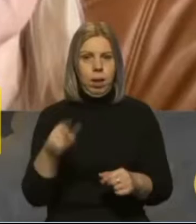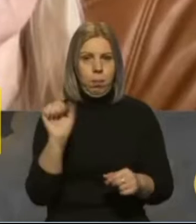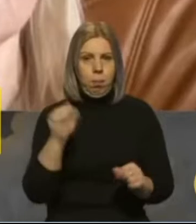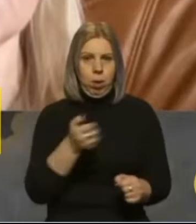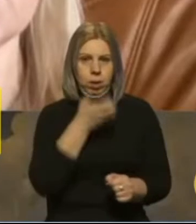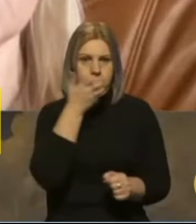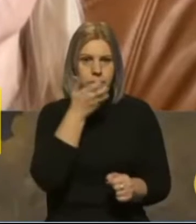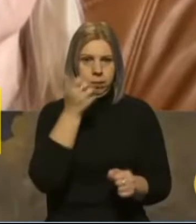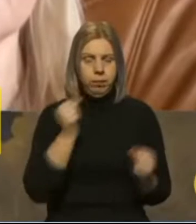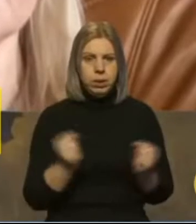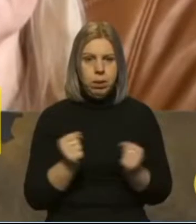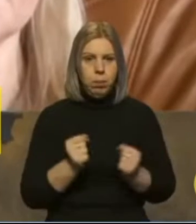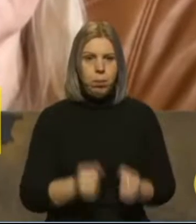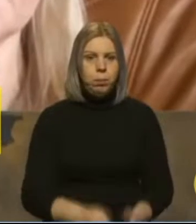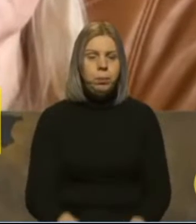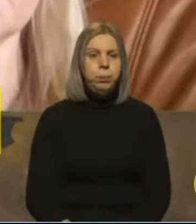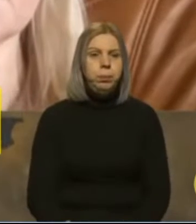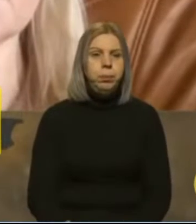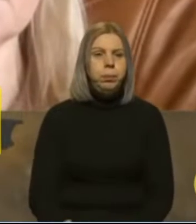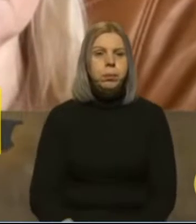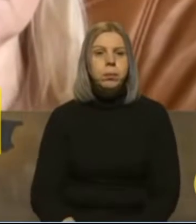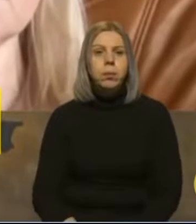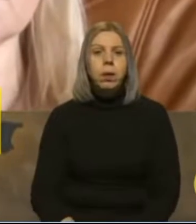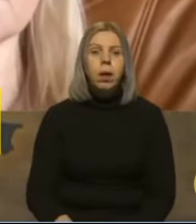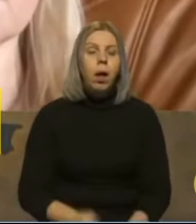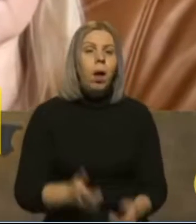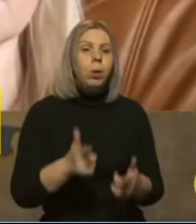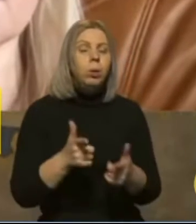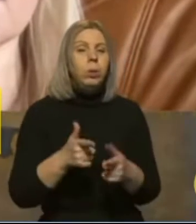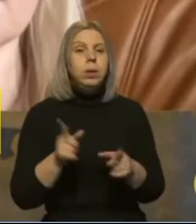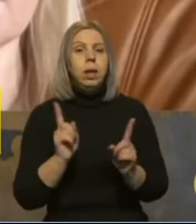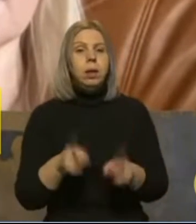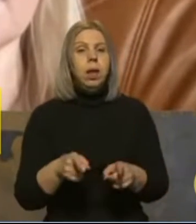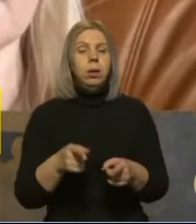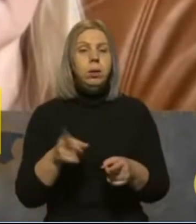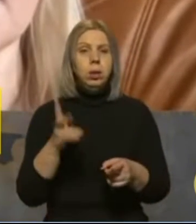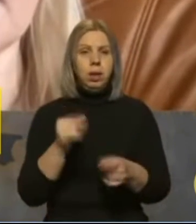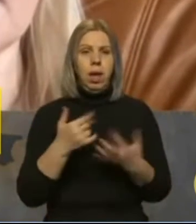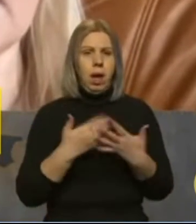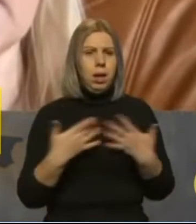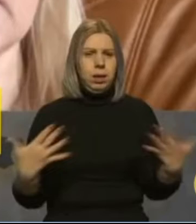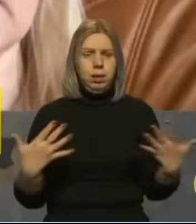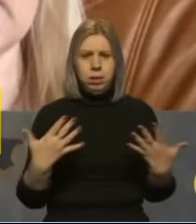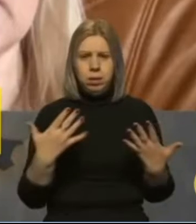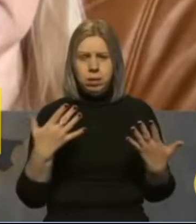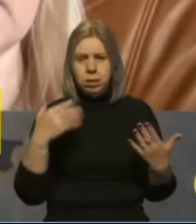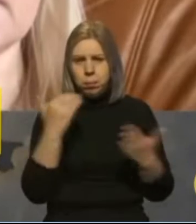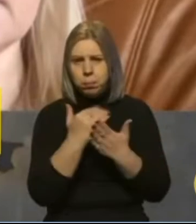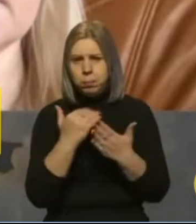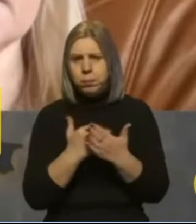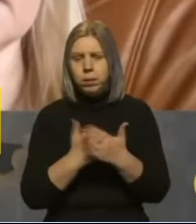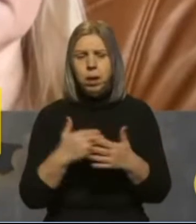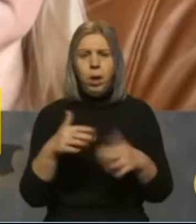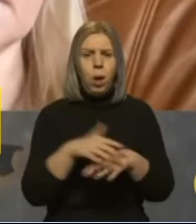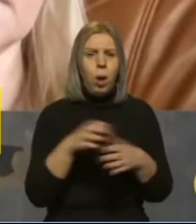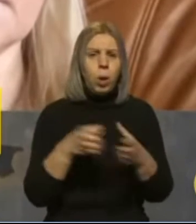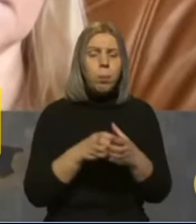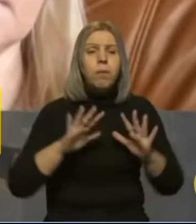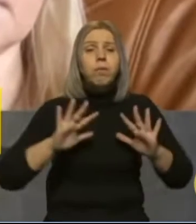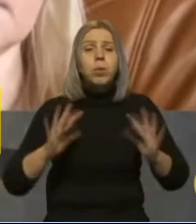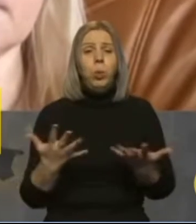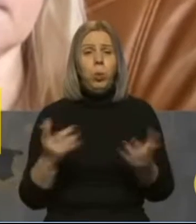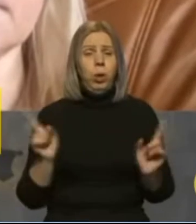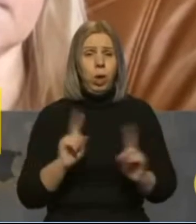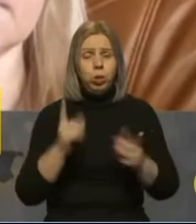зігрітися зимку. Дотуються також на різні сценарії громади, випадку, що